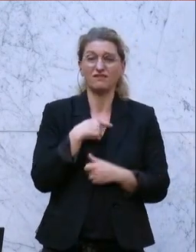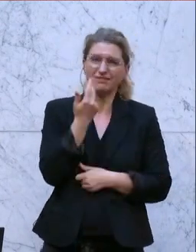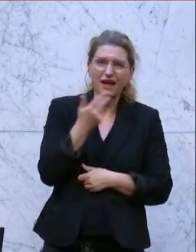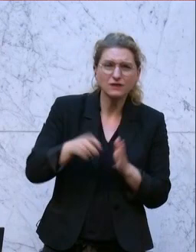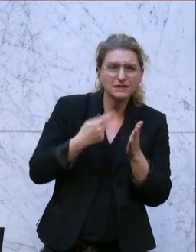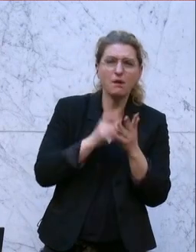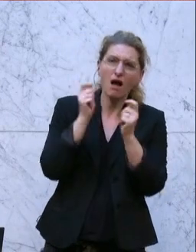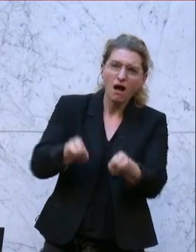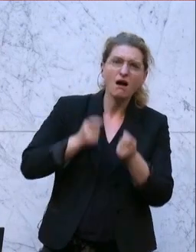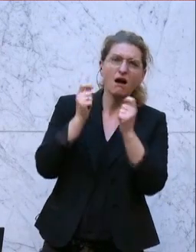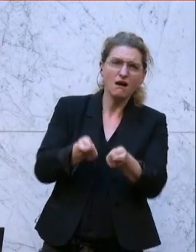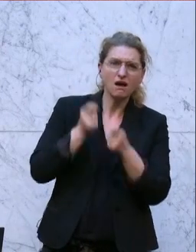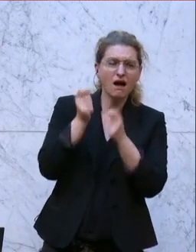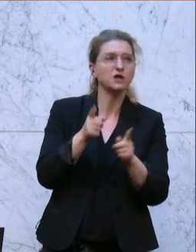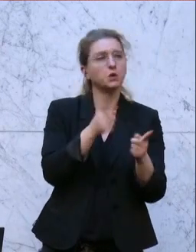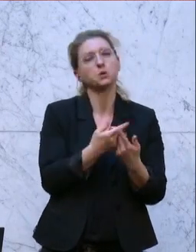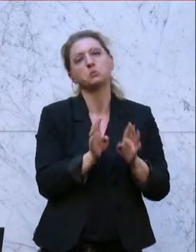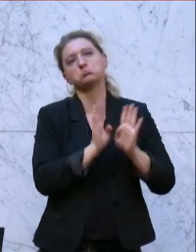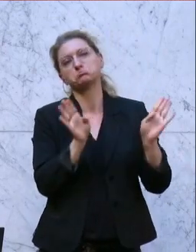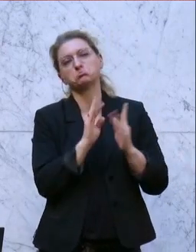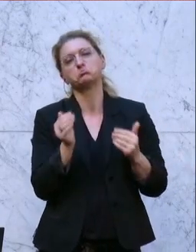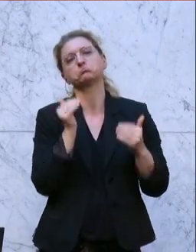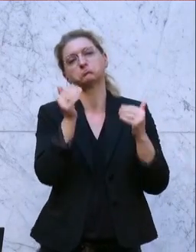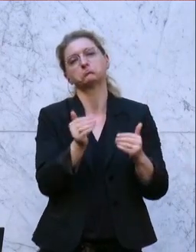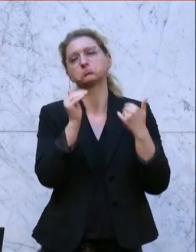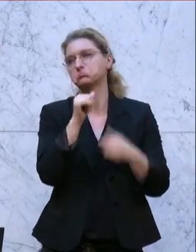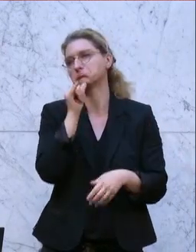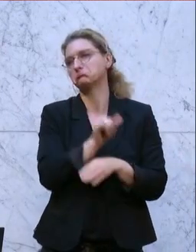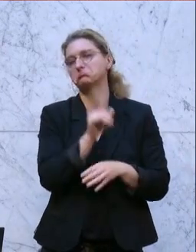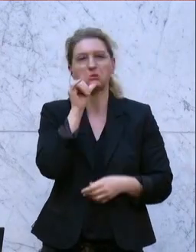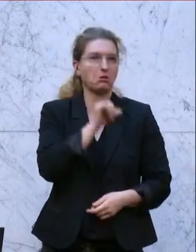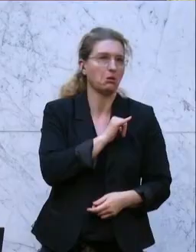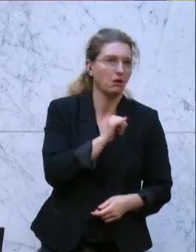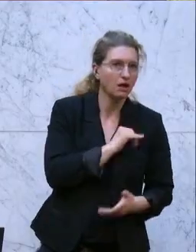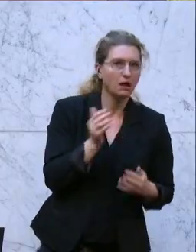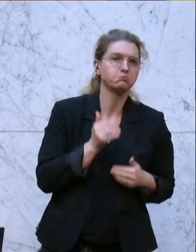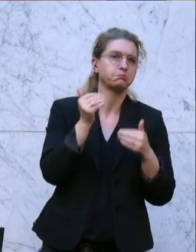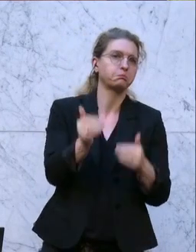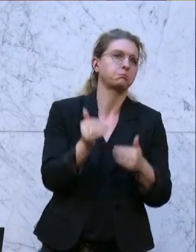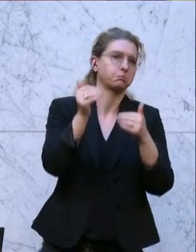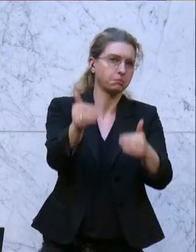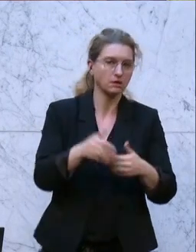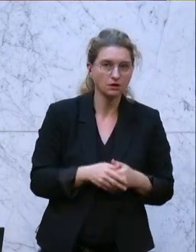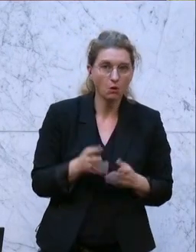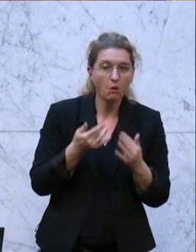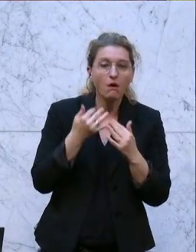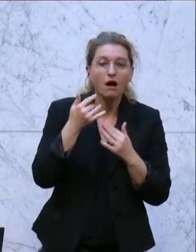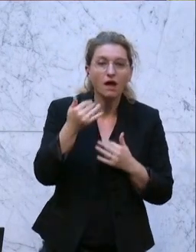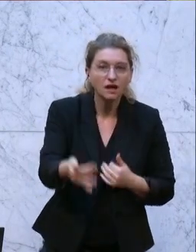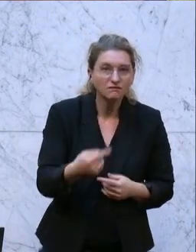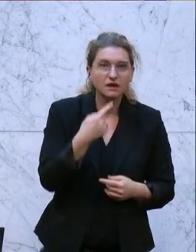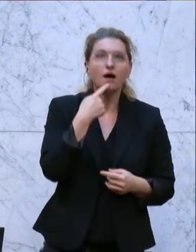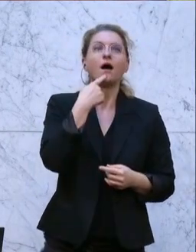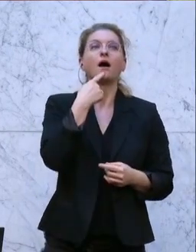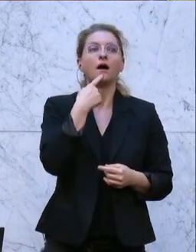einbringen und ihr macht so, ihr macht so, weil euch das gar nicht interessiert. Und das interessiert euch halt nicht. Und dann herzugehen und zu sagen,